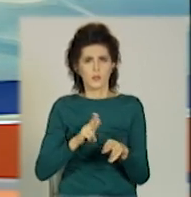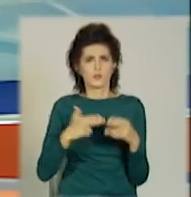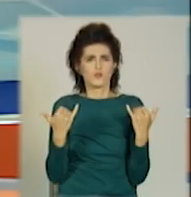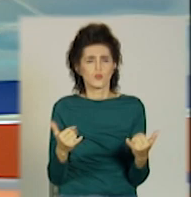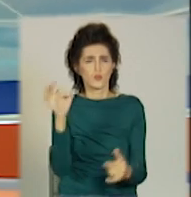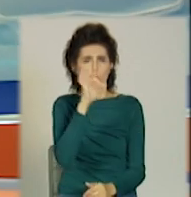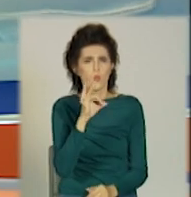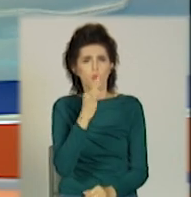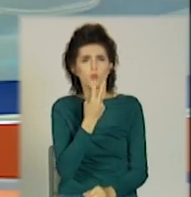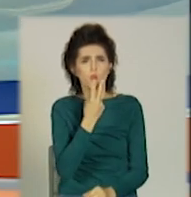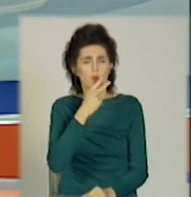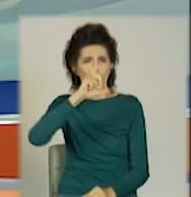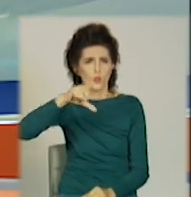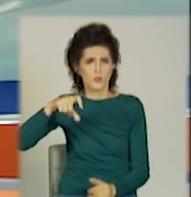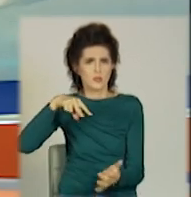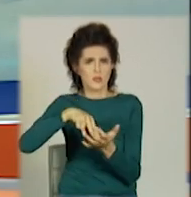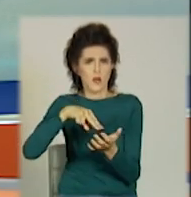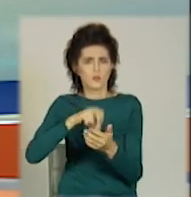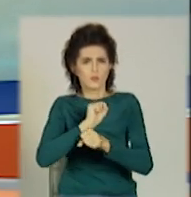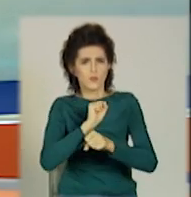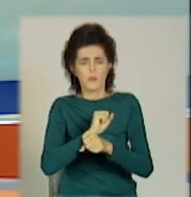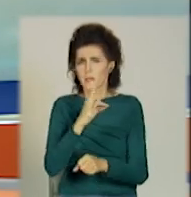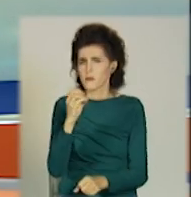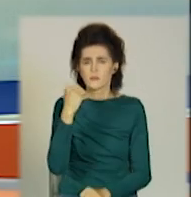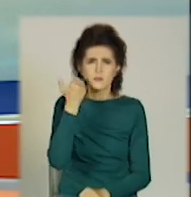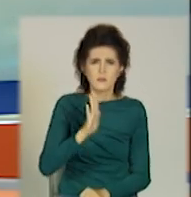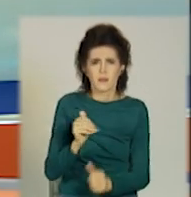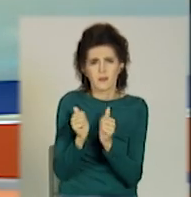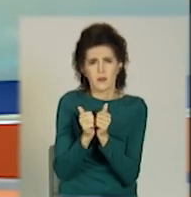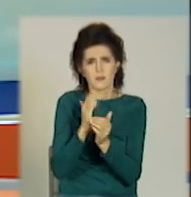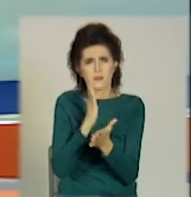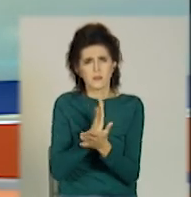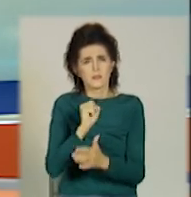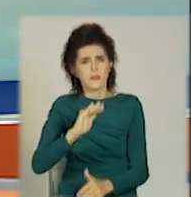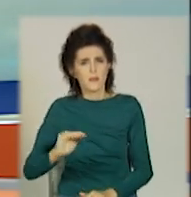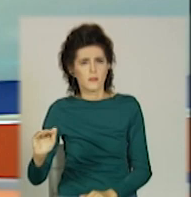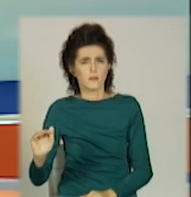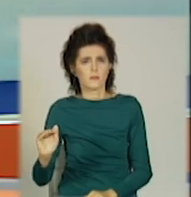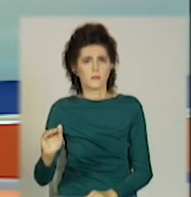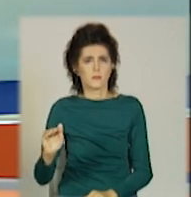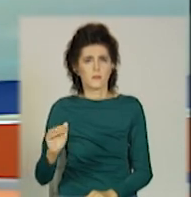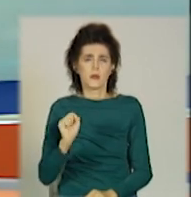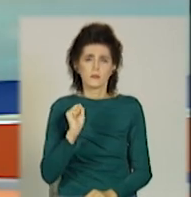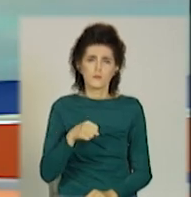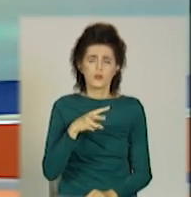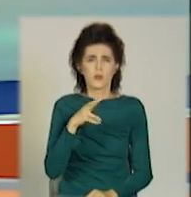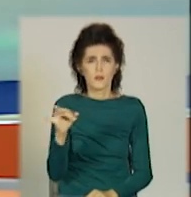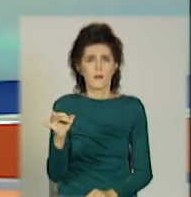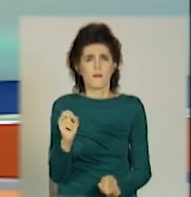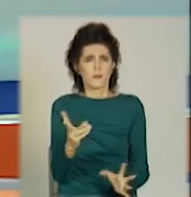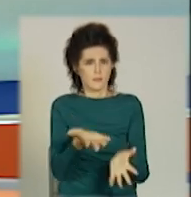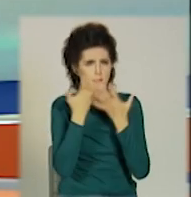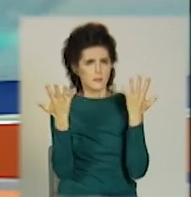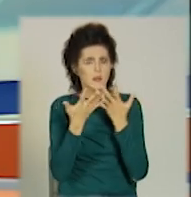курці на зупинках. Вони не соромляться курити, навіть коли порят діти. Змушують інших дихати